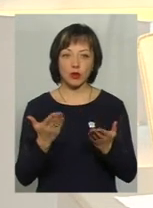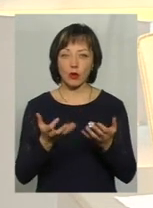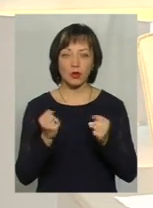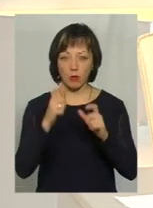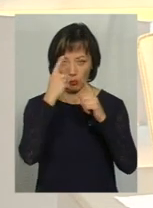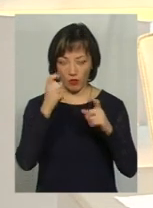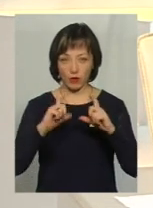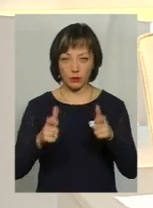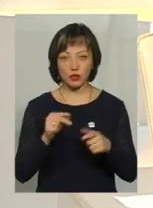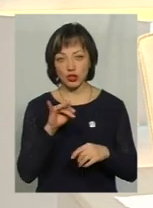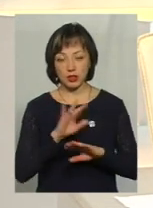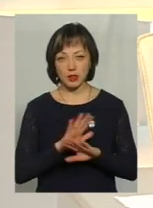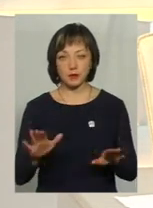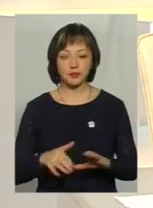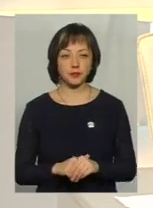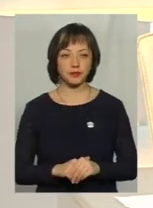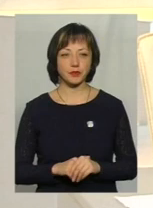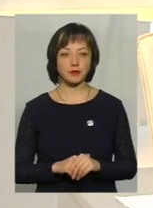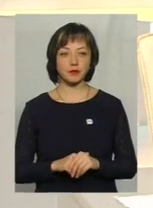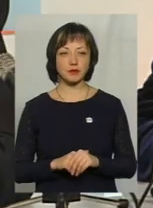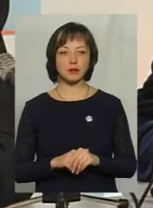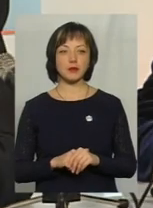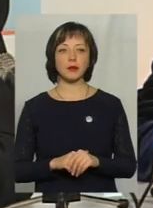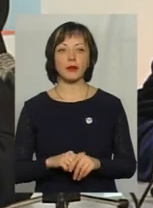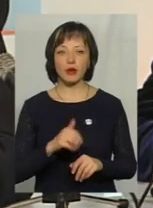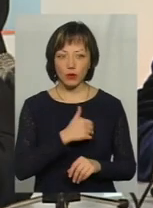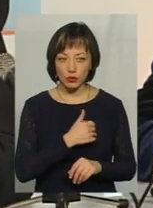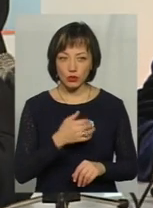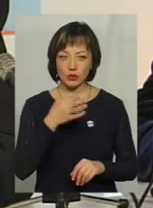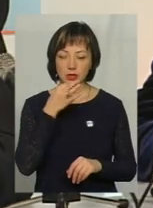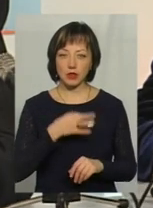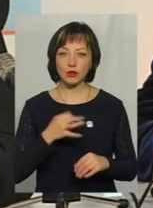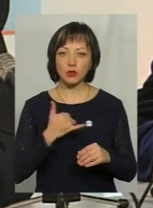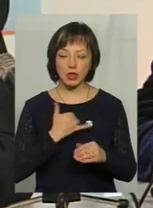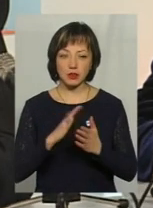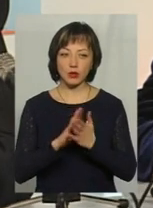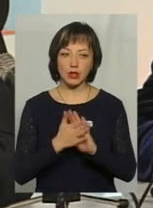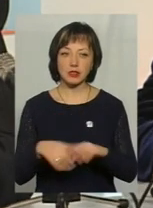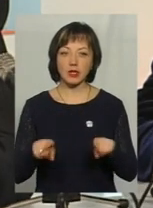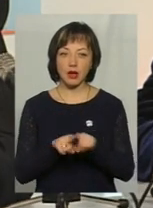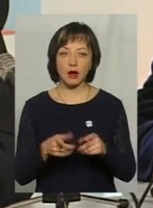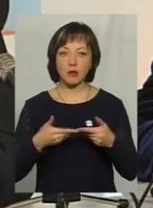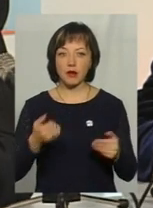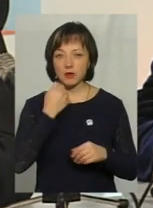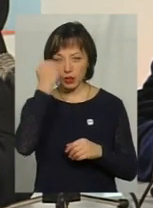отримали то повідомлення чи ні? Я хочу сказати, що у нас робоча ситуація і ми дуже дячні хмельничанам, що до